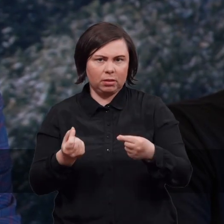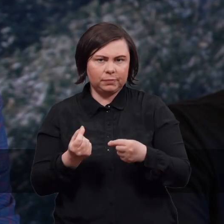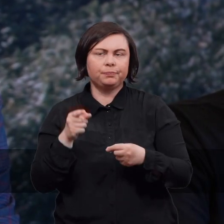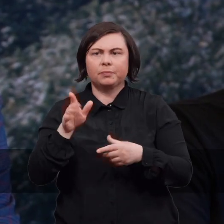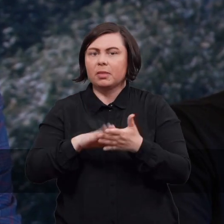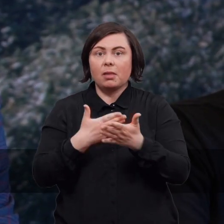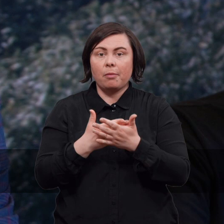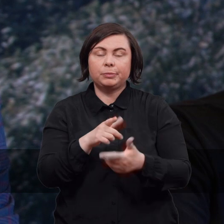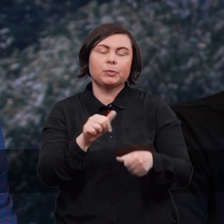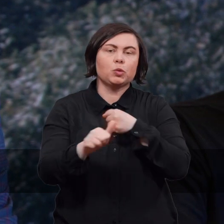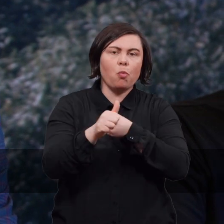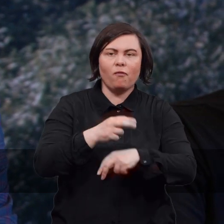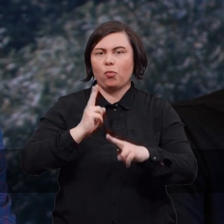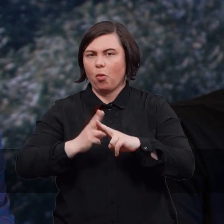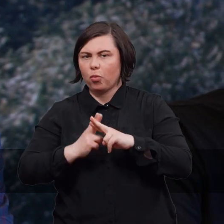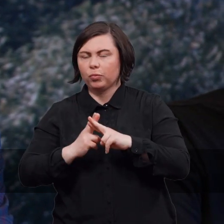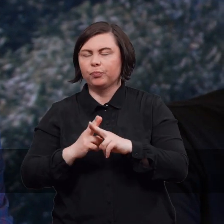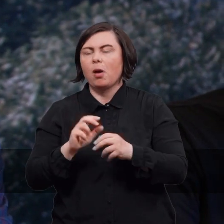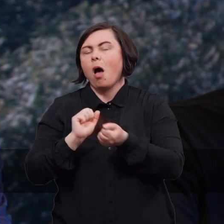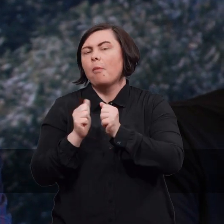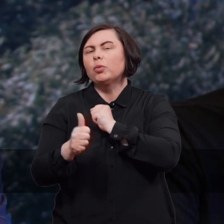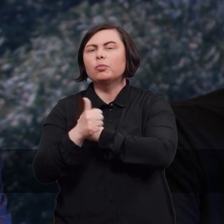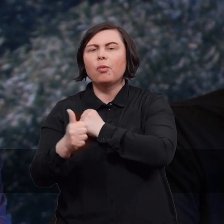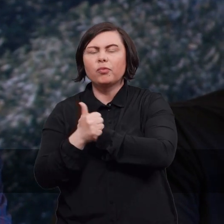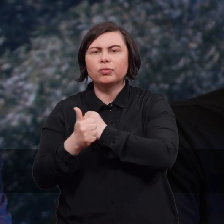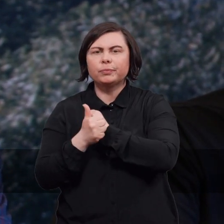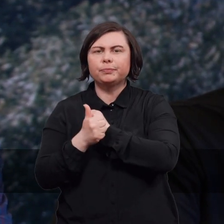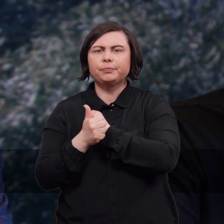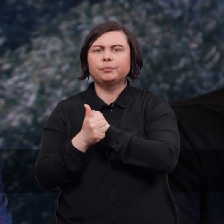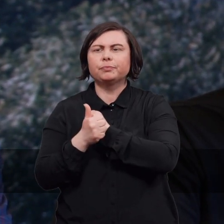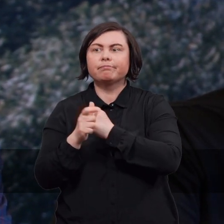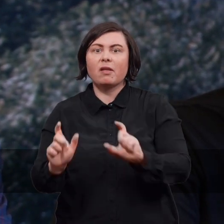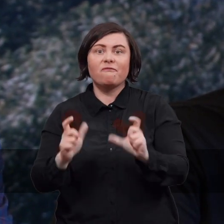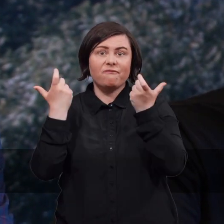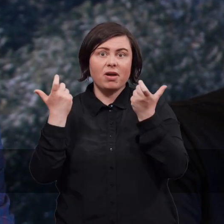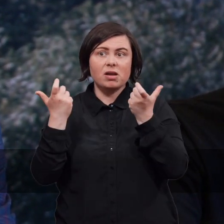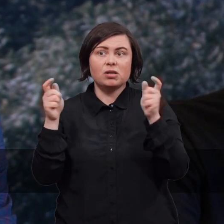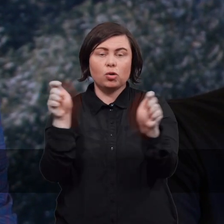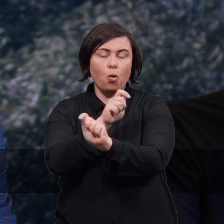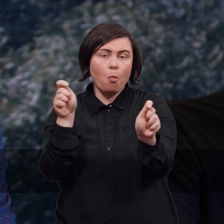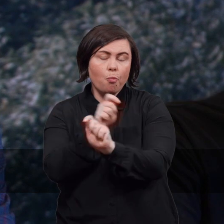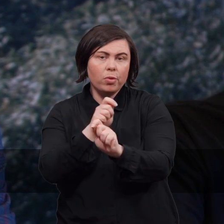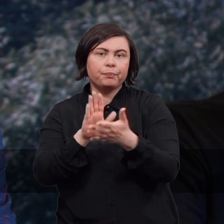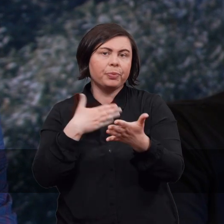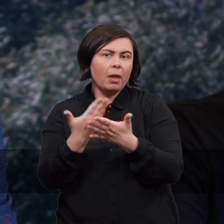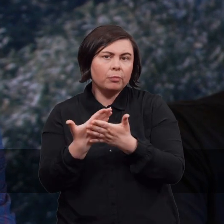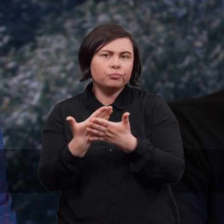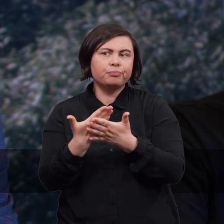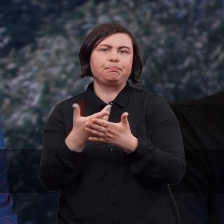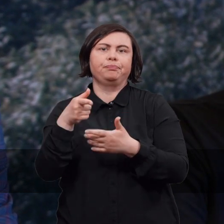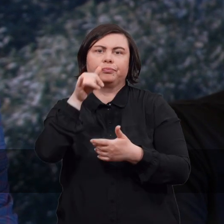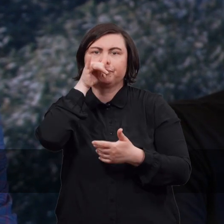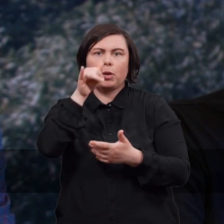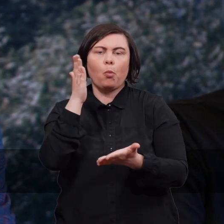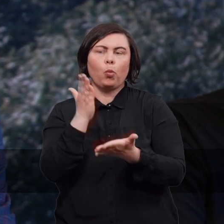że np. w wyniku choroby, w wyniku wypadku komunikacyjnego np. nie będą